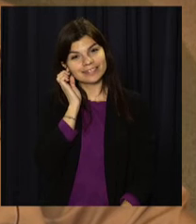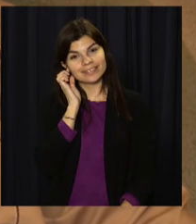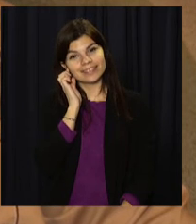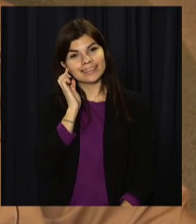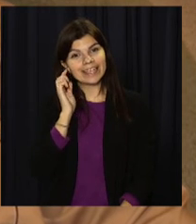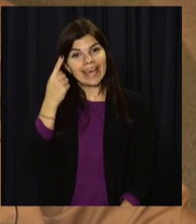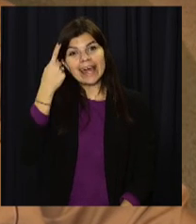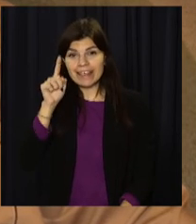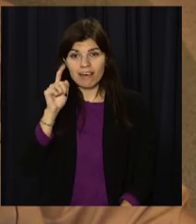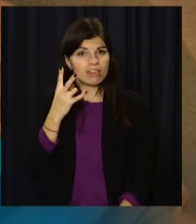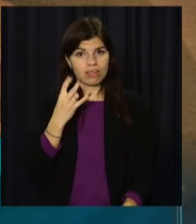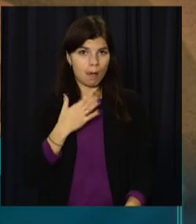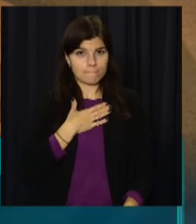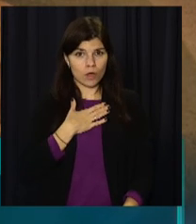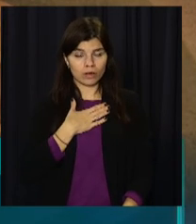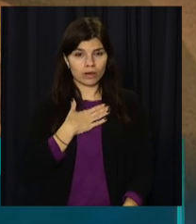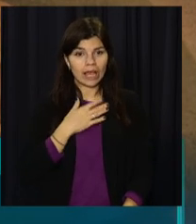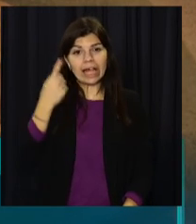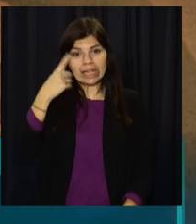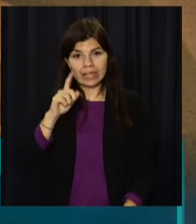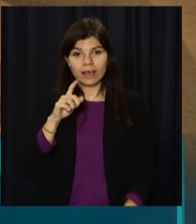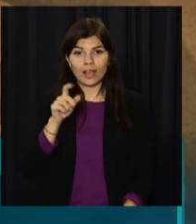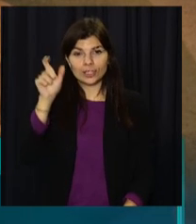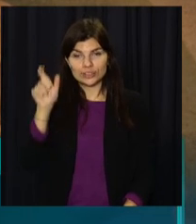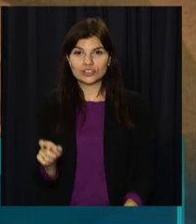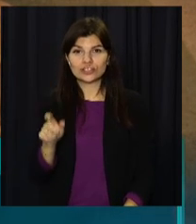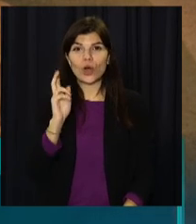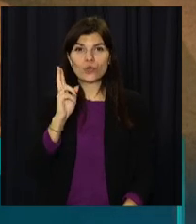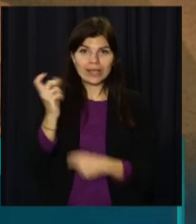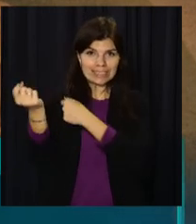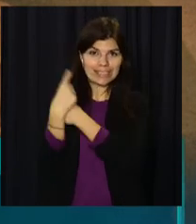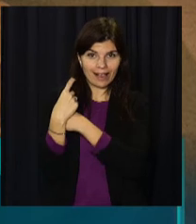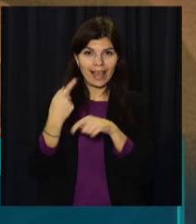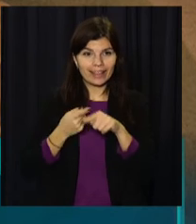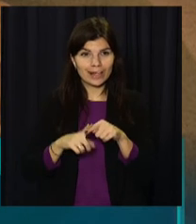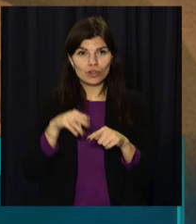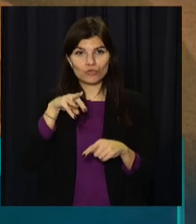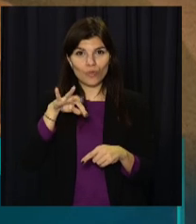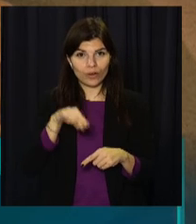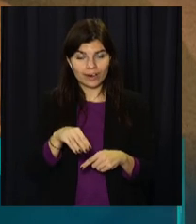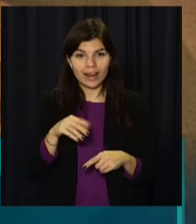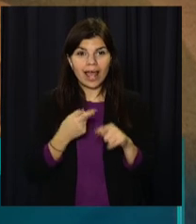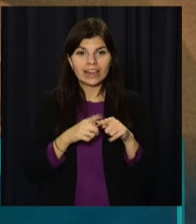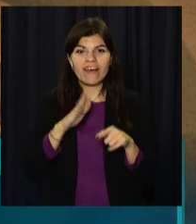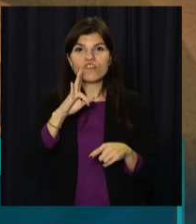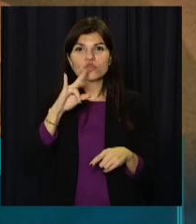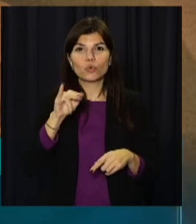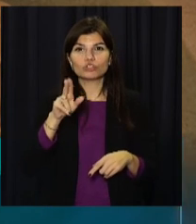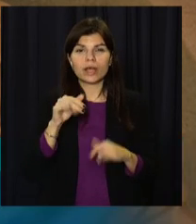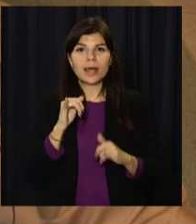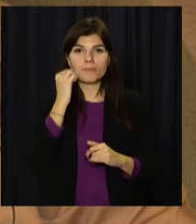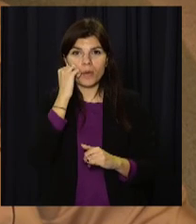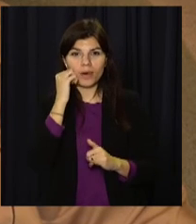Ідея не моя. Ідея клієнта, який заказав мені цей торт. Це внучка заказувала для